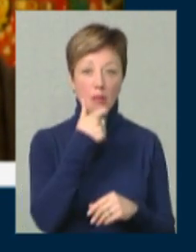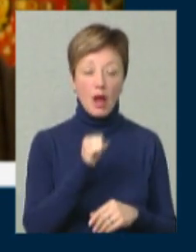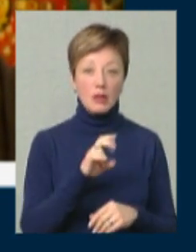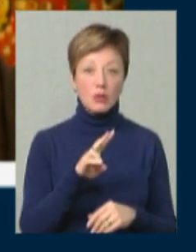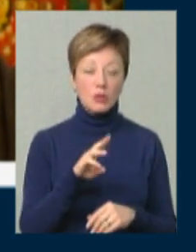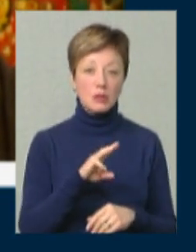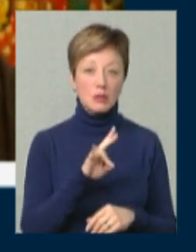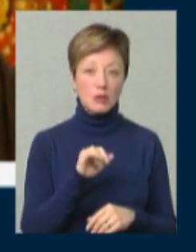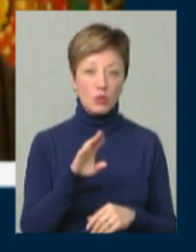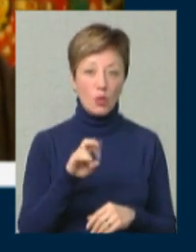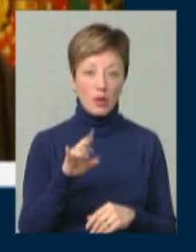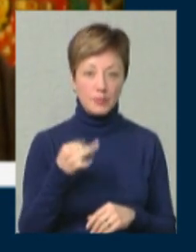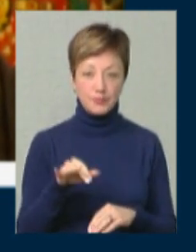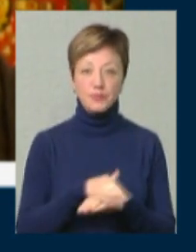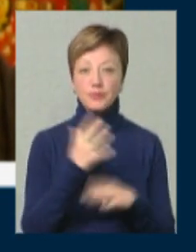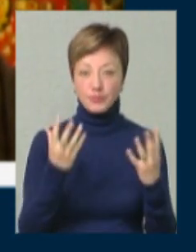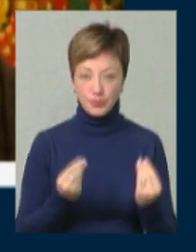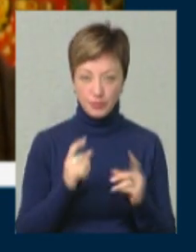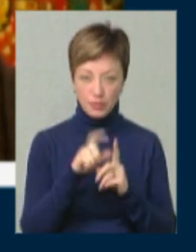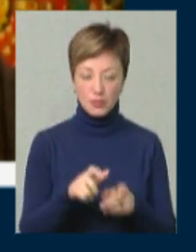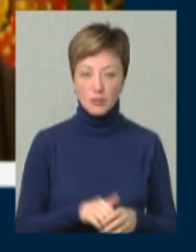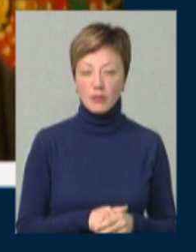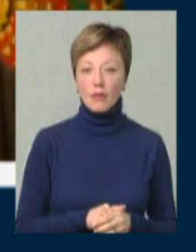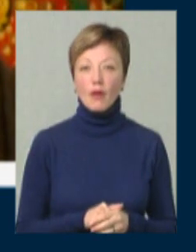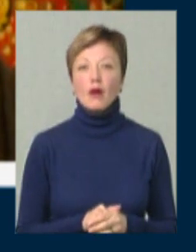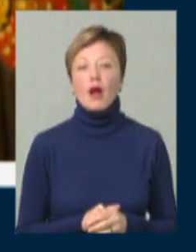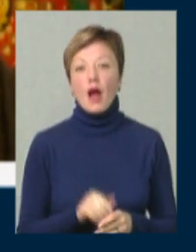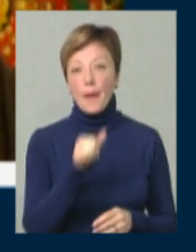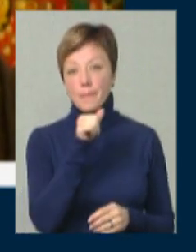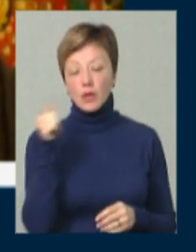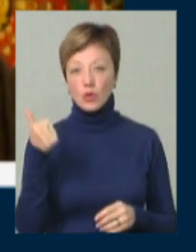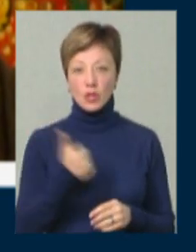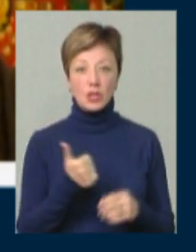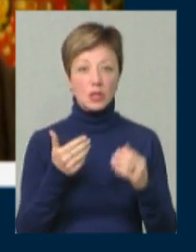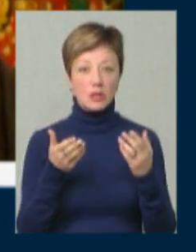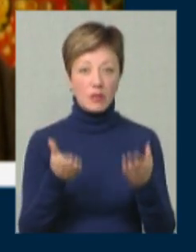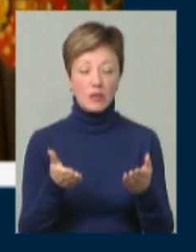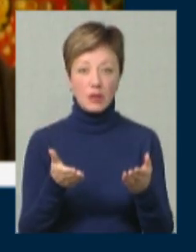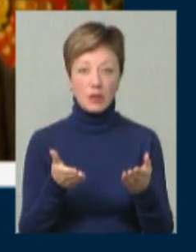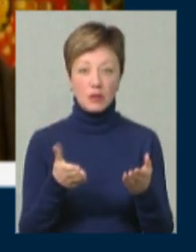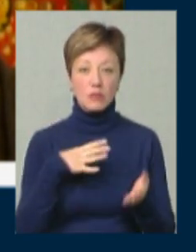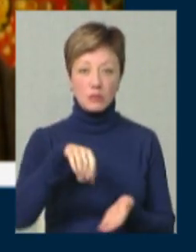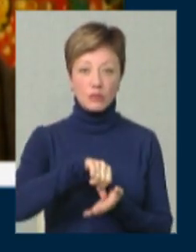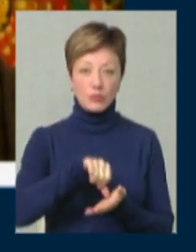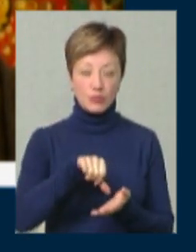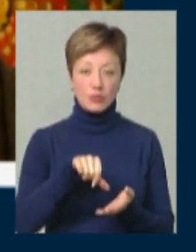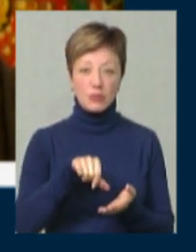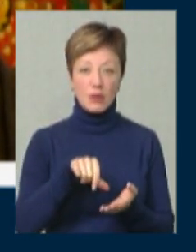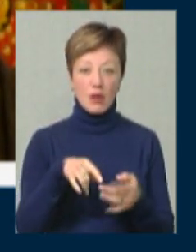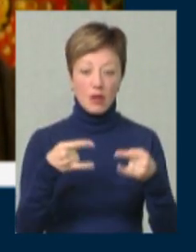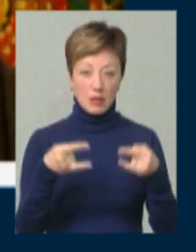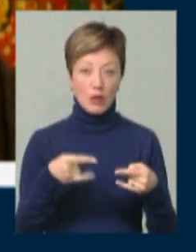Анатолію. Доброго дня. Минулого тижня ви брали участь у